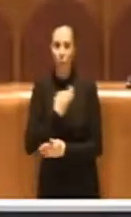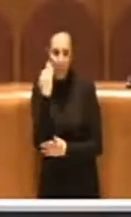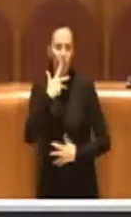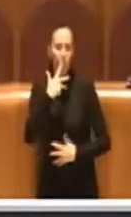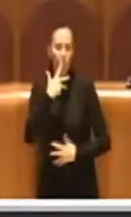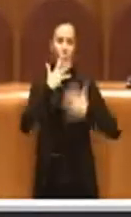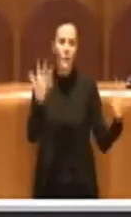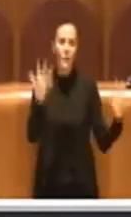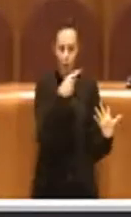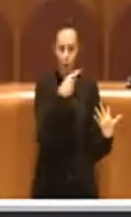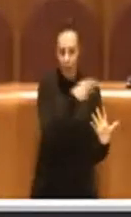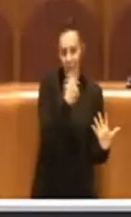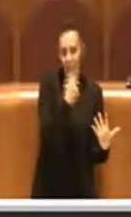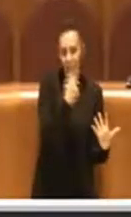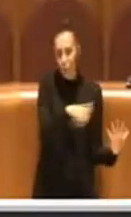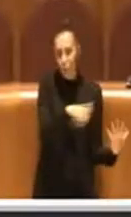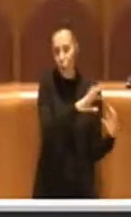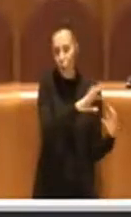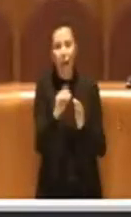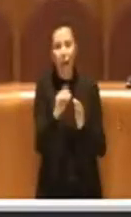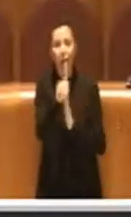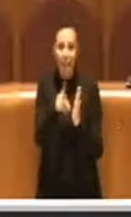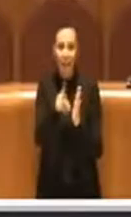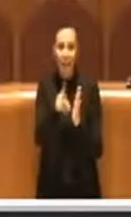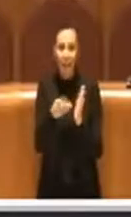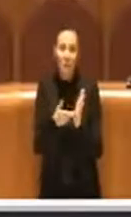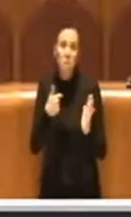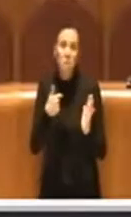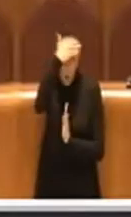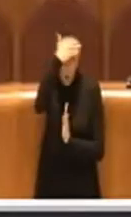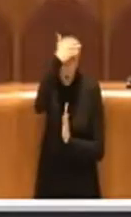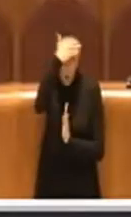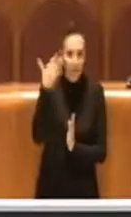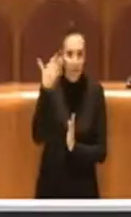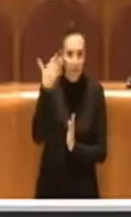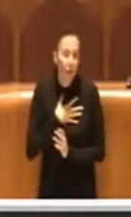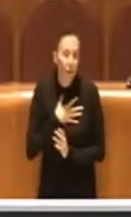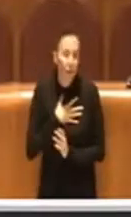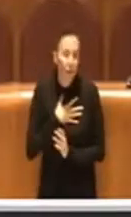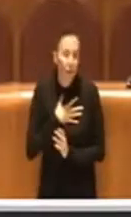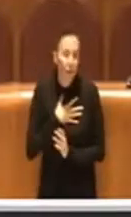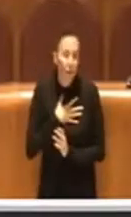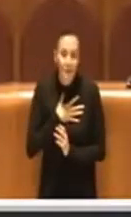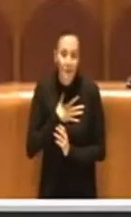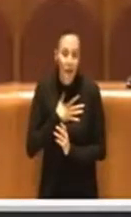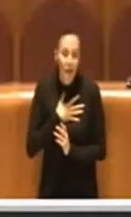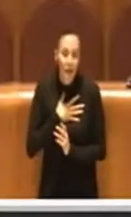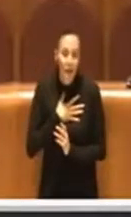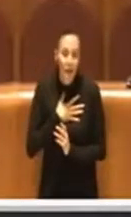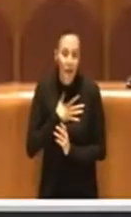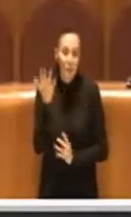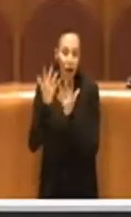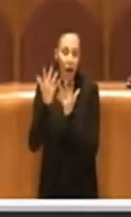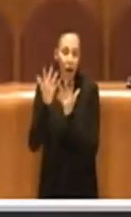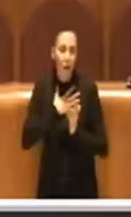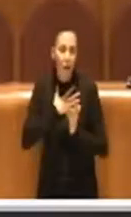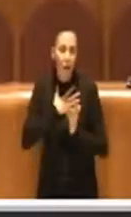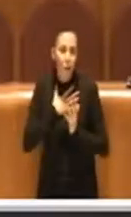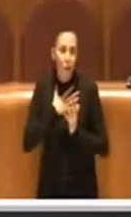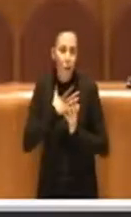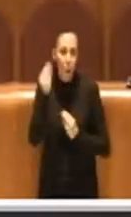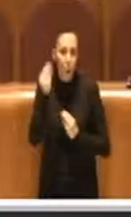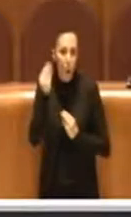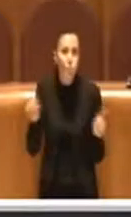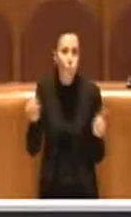delibera che noi stiamo votando. Detto francamente, io sono del parere del consigliere Stefano, li ritengo